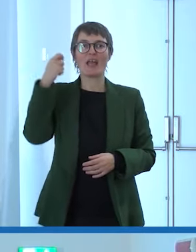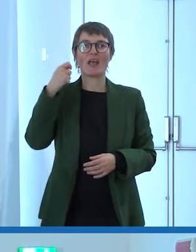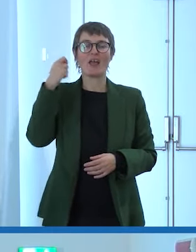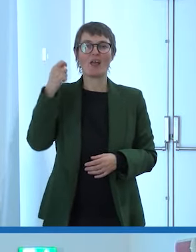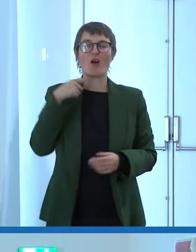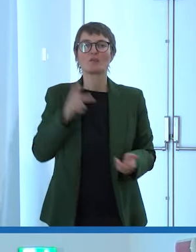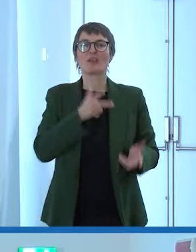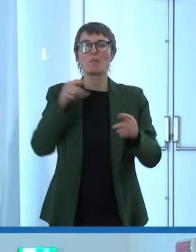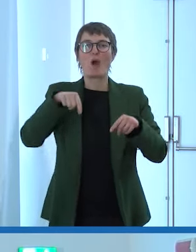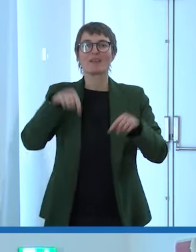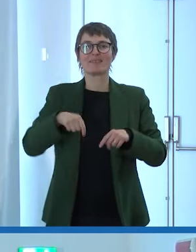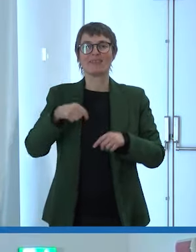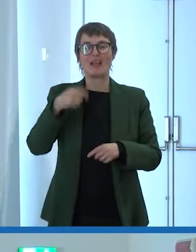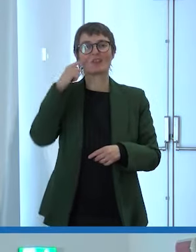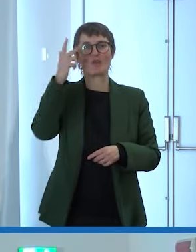colonnello Baglia